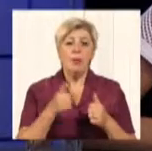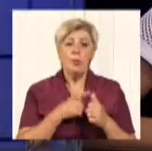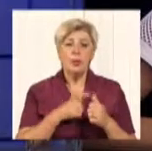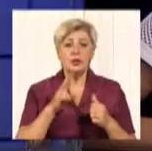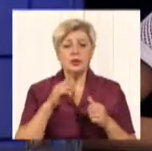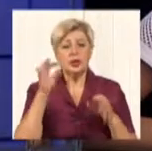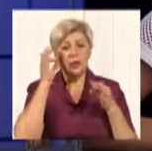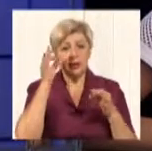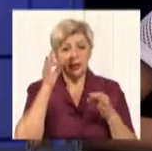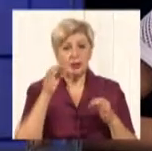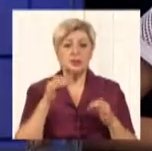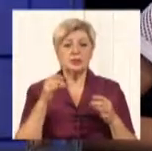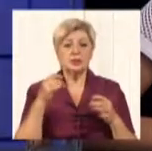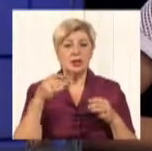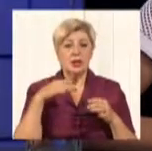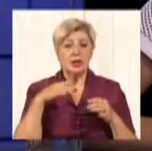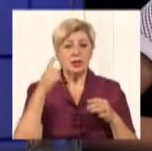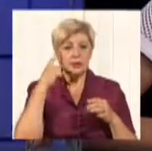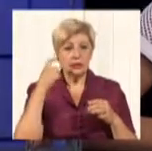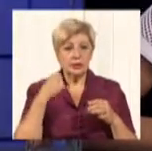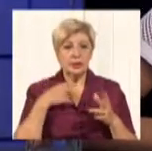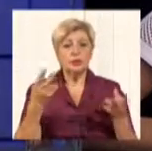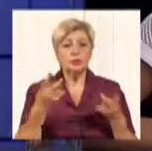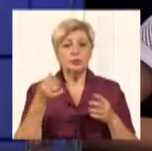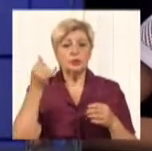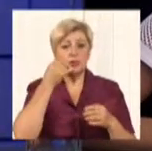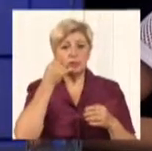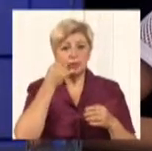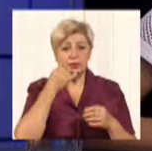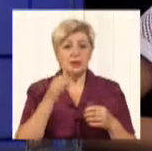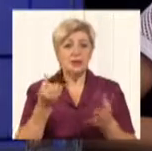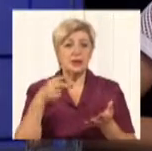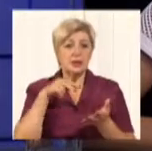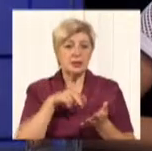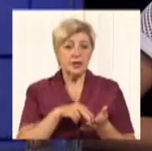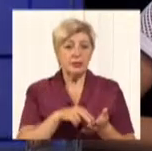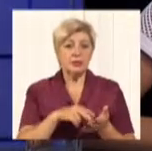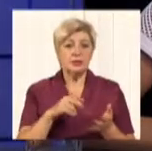якість сигналу, коли є скарги, то потрібно дзвонити, телефонувати і ставити,